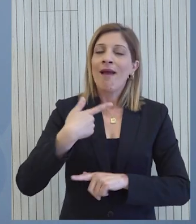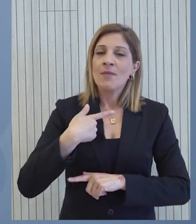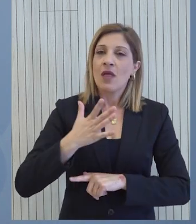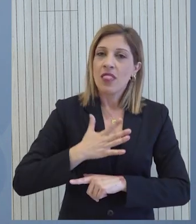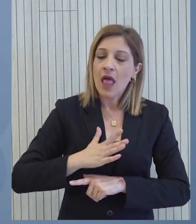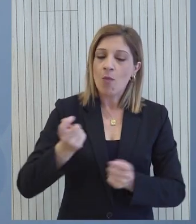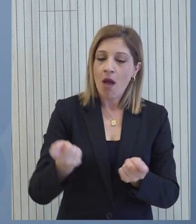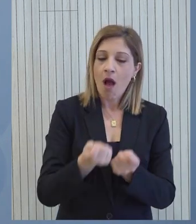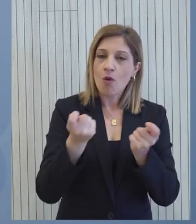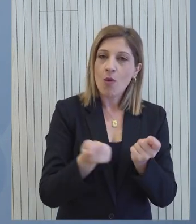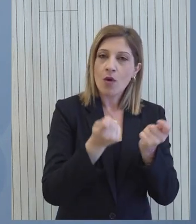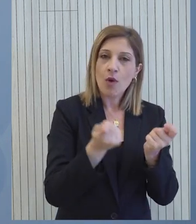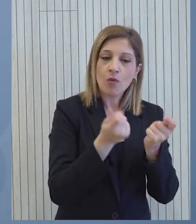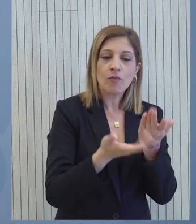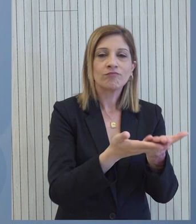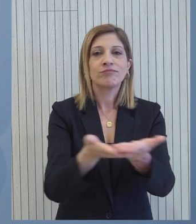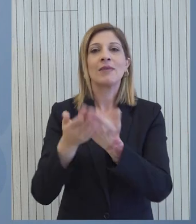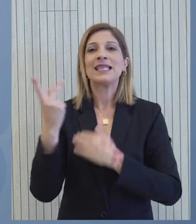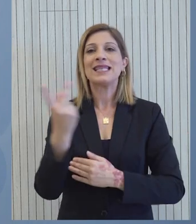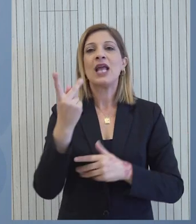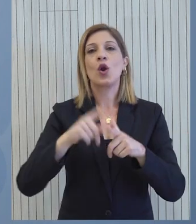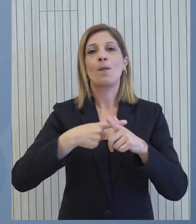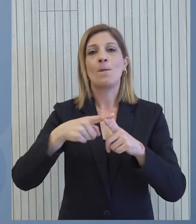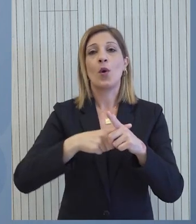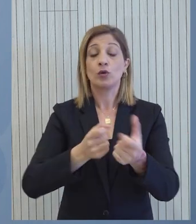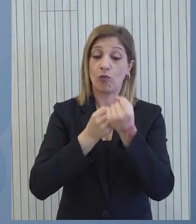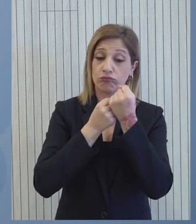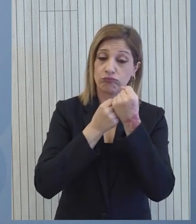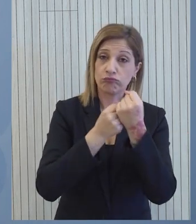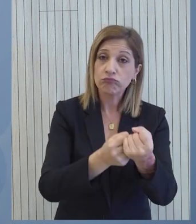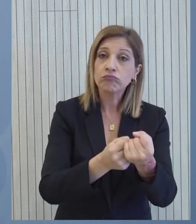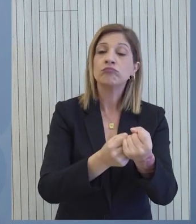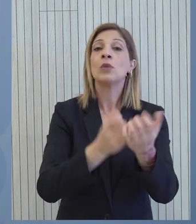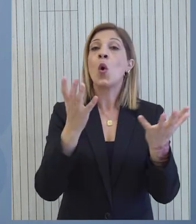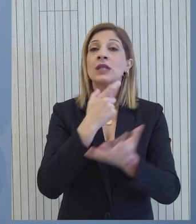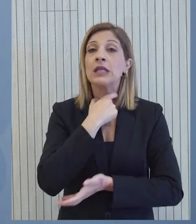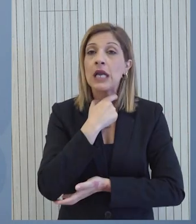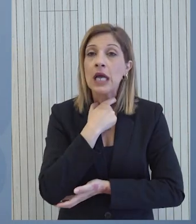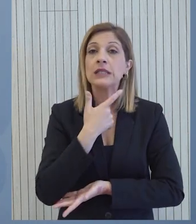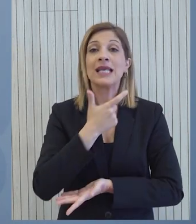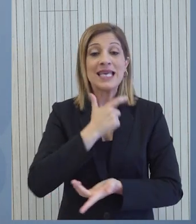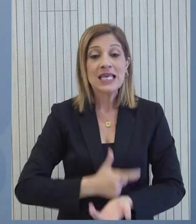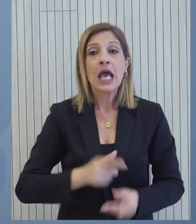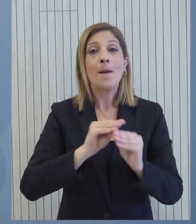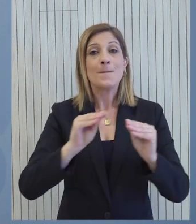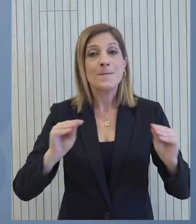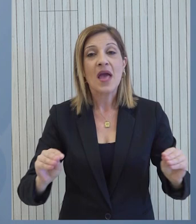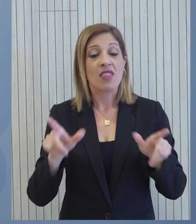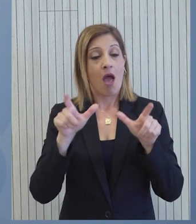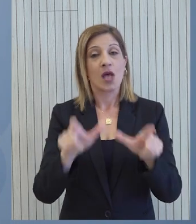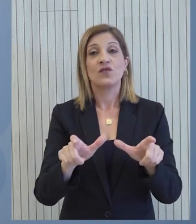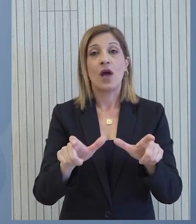να ασκούμε αποτελεσματική κοινωνική πολιτική να ενισχύουμε βασικούς τομείς και υποδομές στην υγεία, στην παιδεία, στην